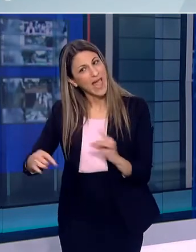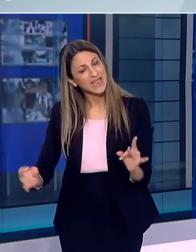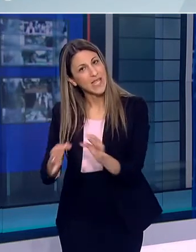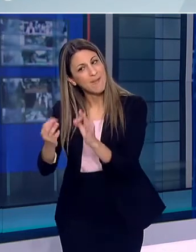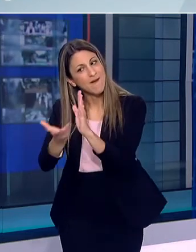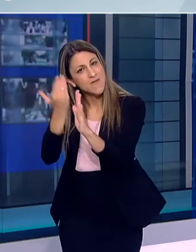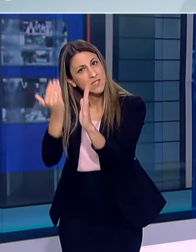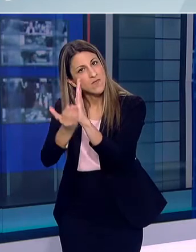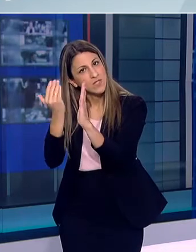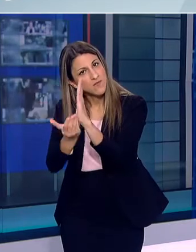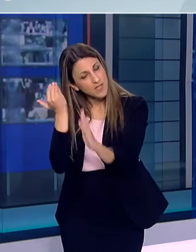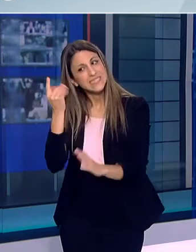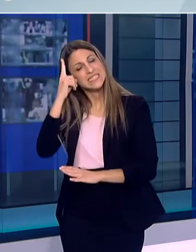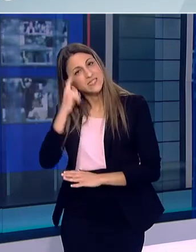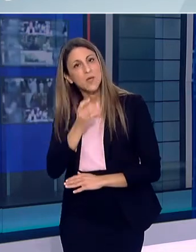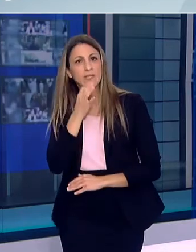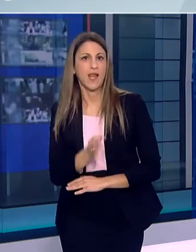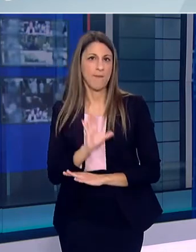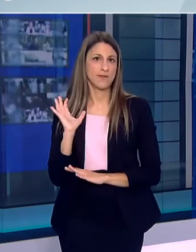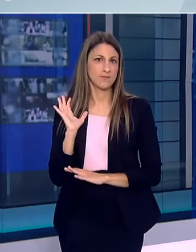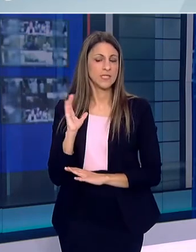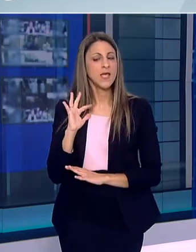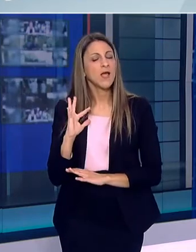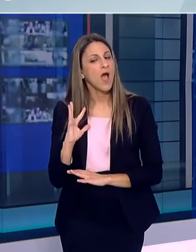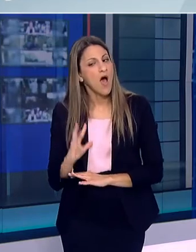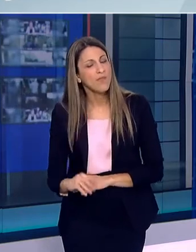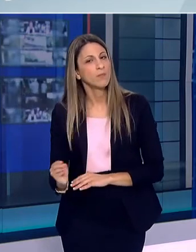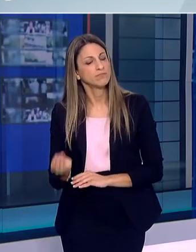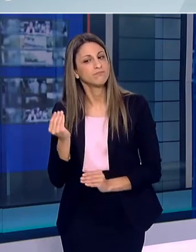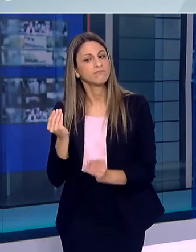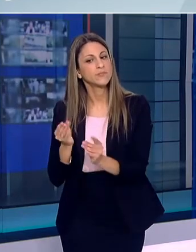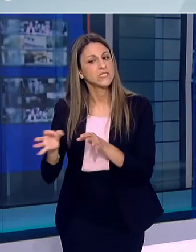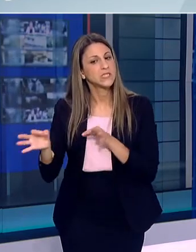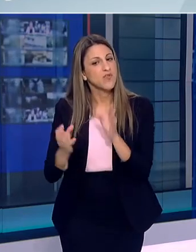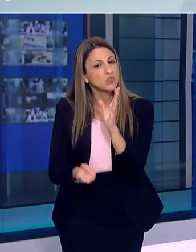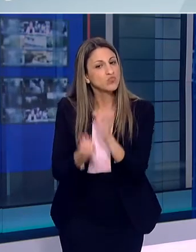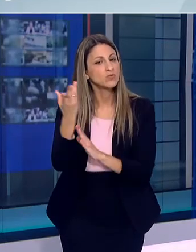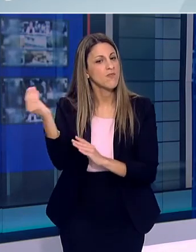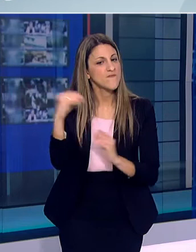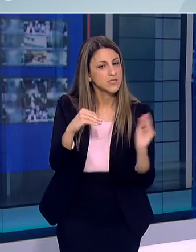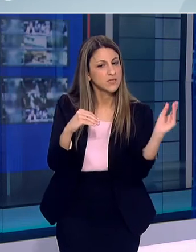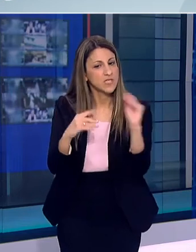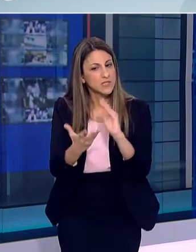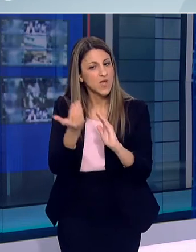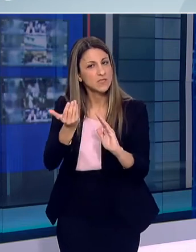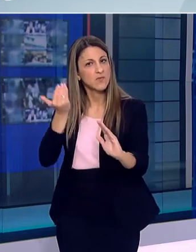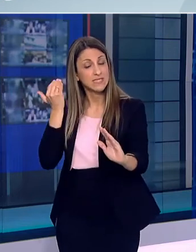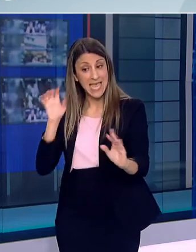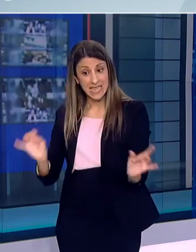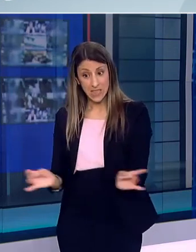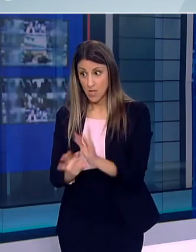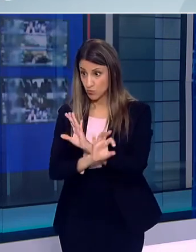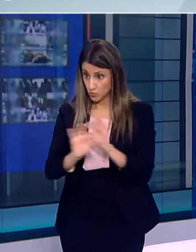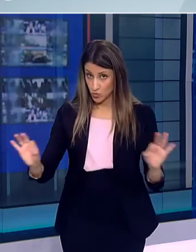πληθυσμού από το άνυμα του τουρισμού μέρα με τη μέρα θα εξελίσσε το σχέδιό μας θα προετοιμαζόμαστε έτσι ώστε την 1η Ιουλίου παρατηρώντας